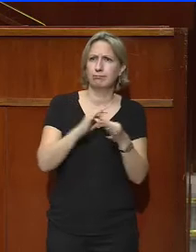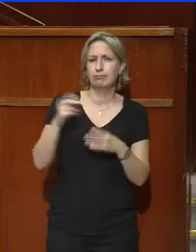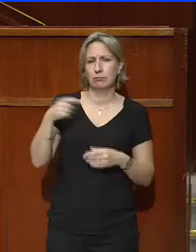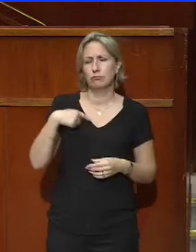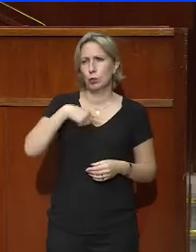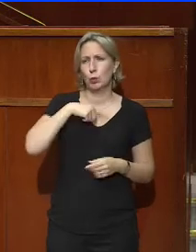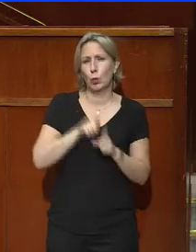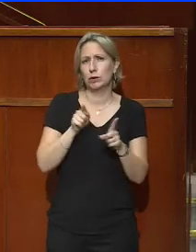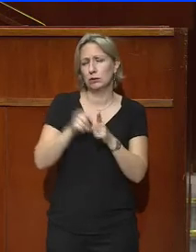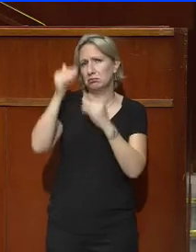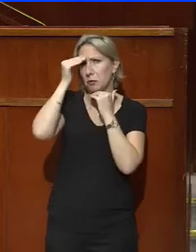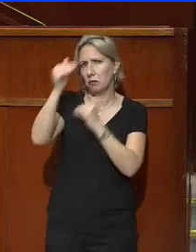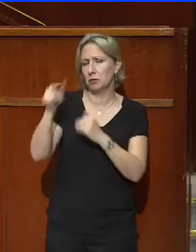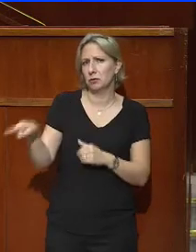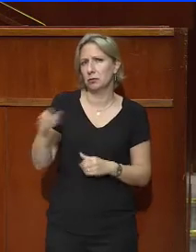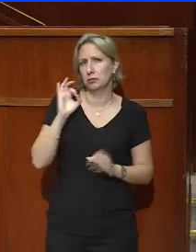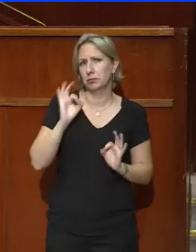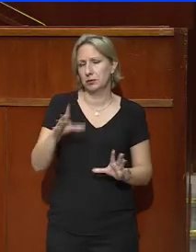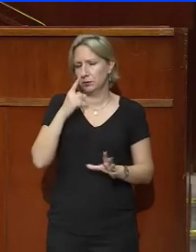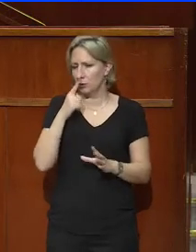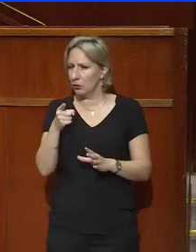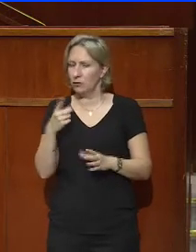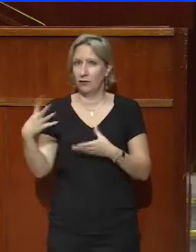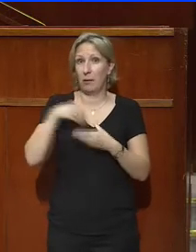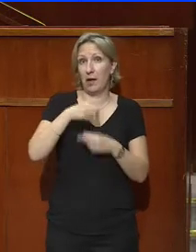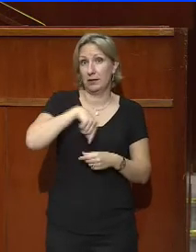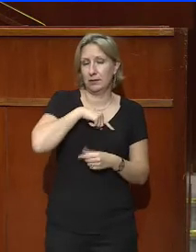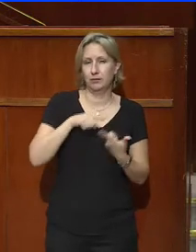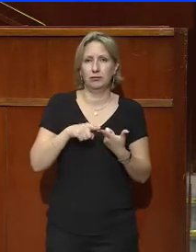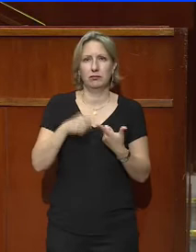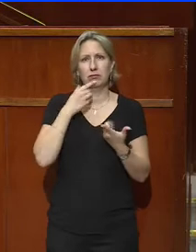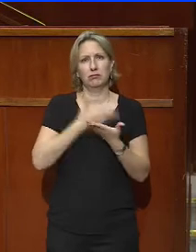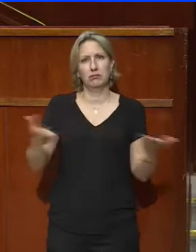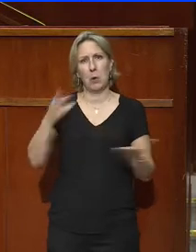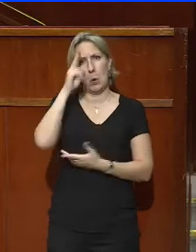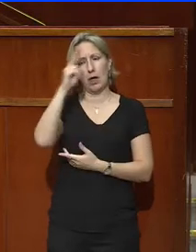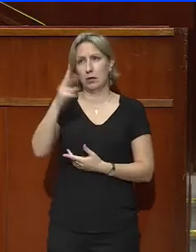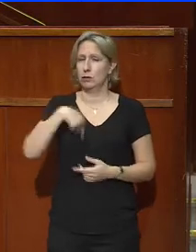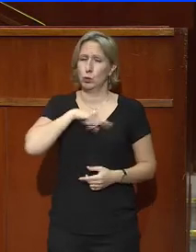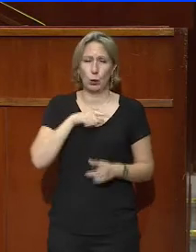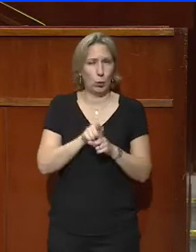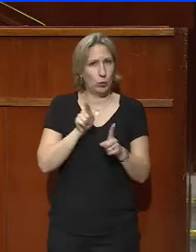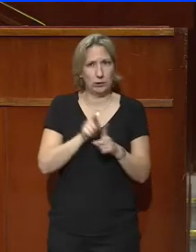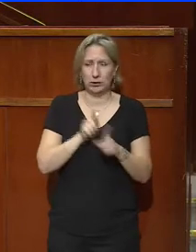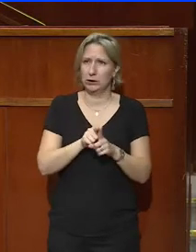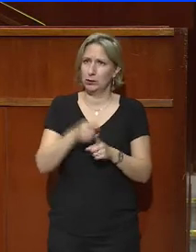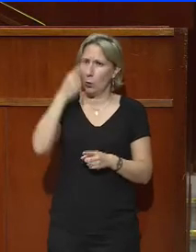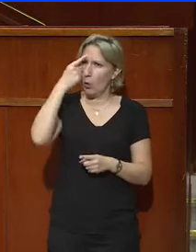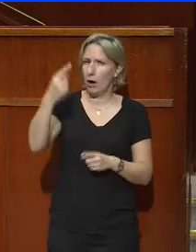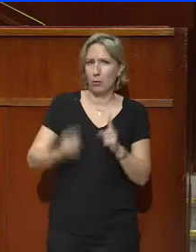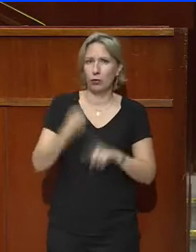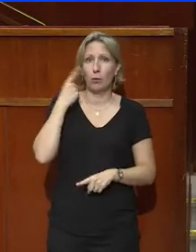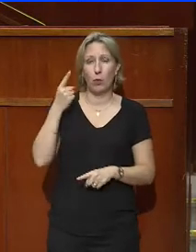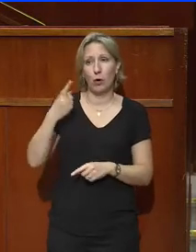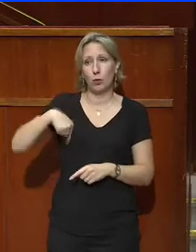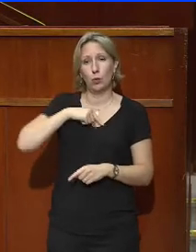notre force et une part de notre identité. La sincérité, vous y croyez pareillement, nous aussi. Car la société civile